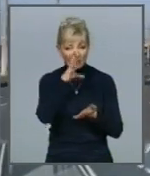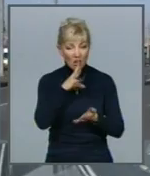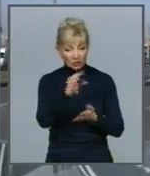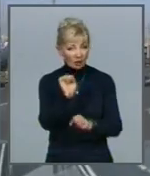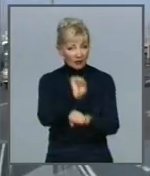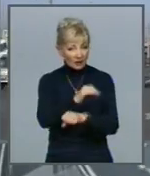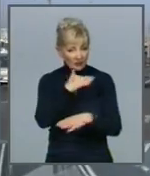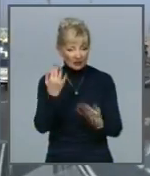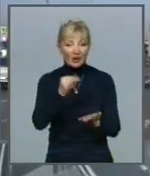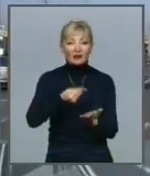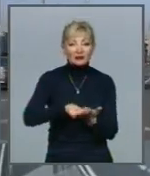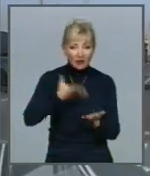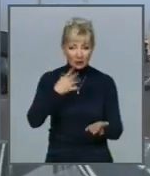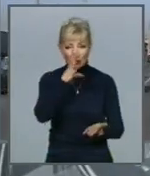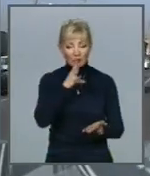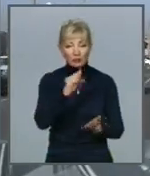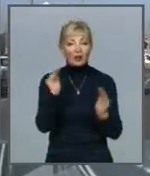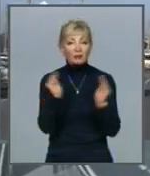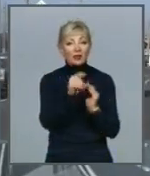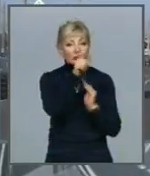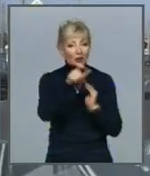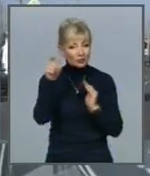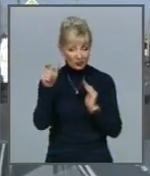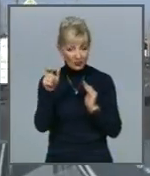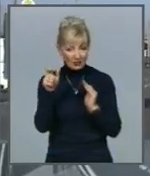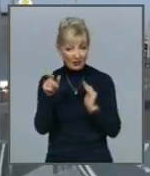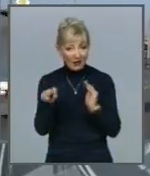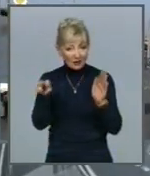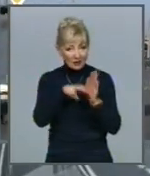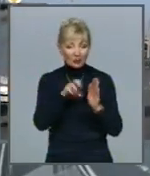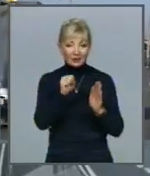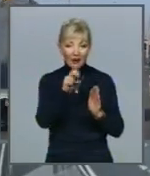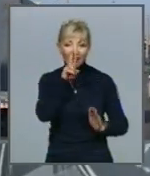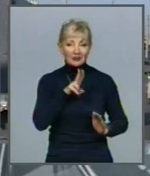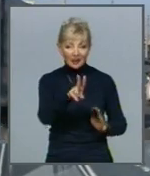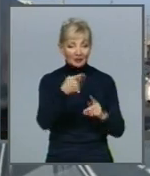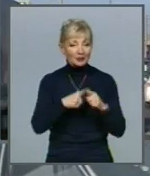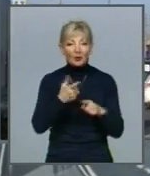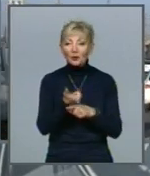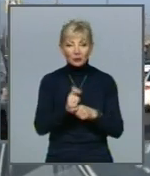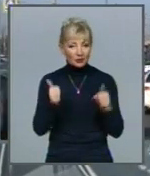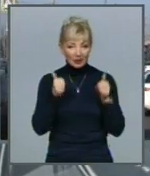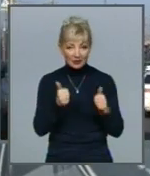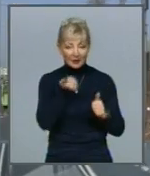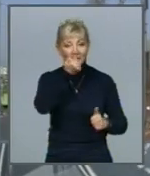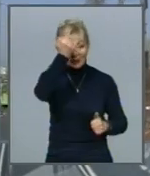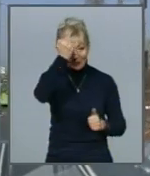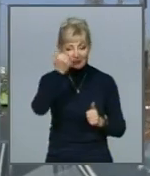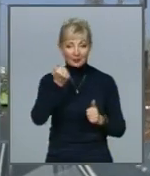Дорожче, і маршрутка менше людей берет, а тролейбус – це, звісно, супер. А такий – це взагалі красота Тому спасибо